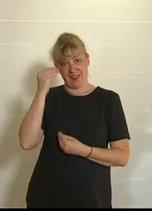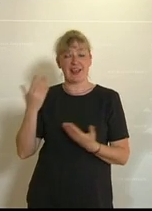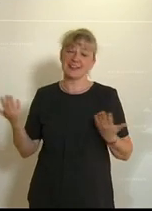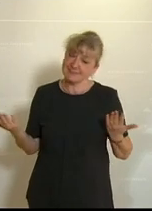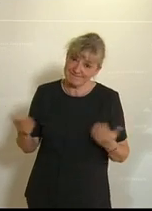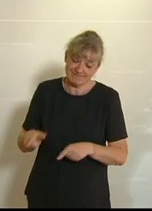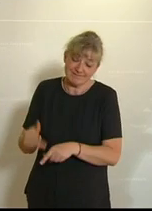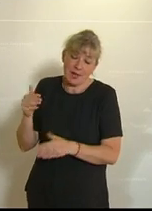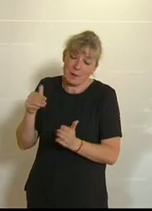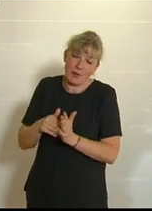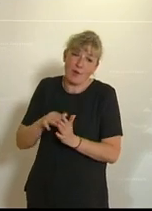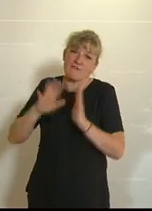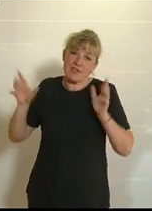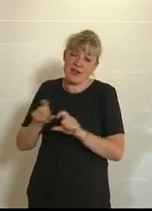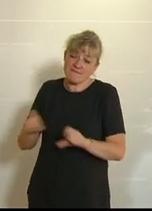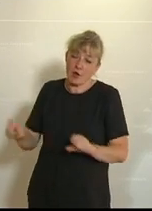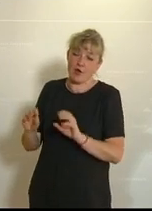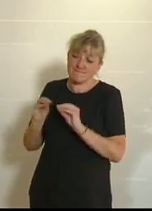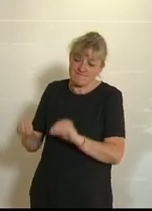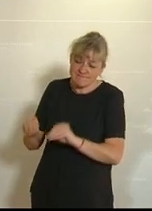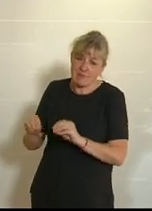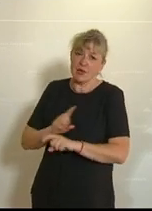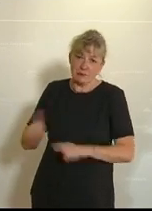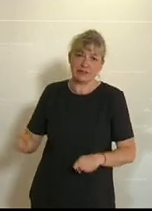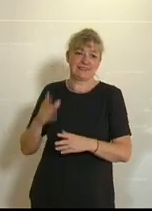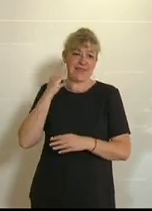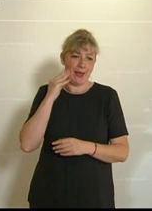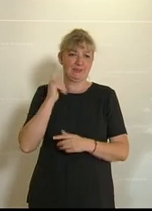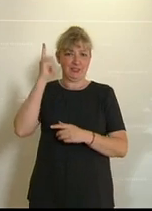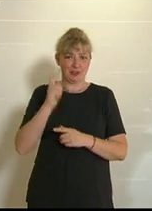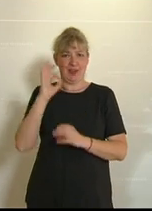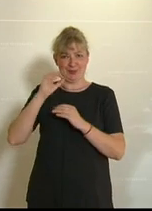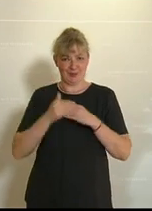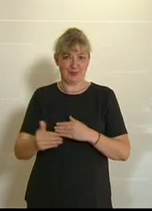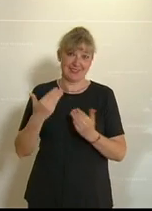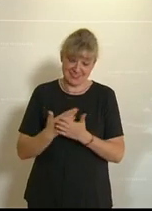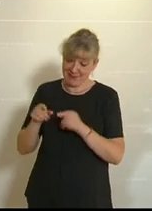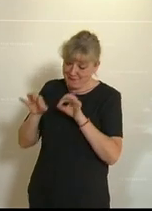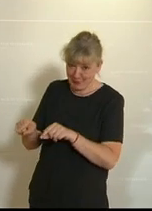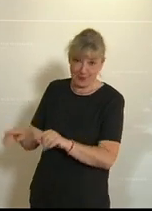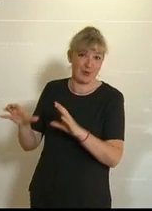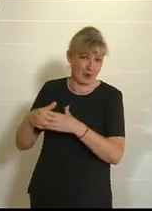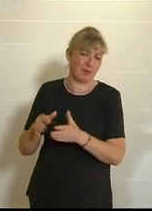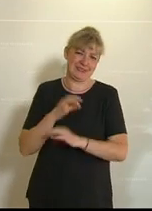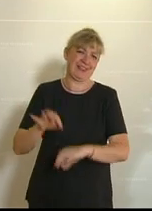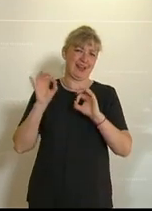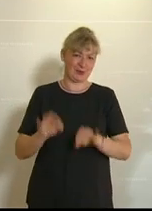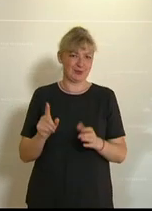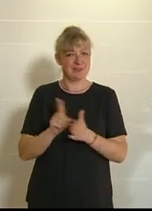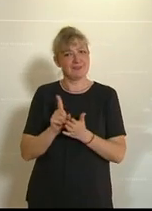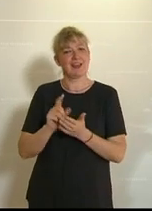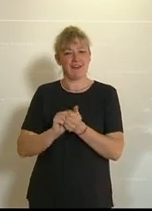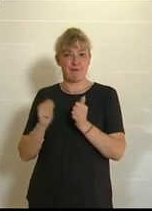Ja, die brauchen dann viele, viele Wochen, um Tritt zu fassen im Herbst. Und ich glaube, gerade für die ist es eine ideale Sache, wenn sie eine Art